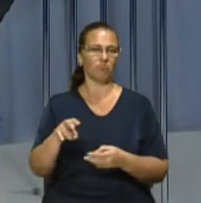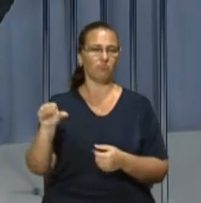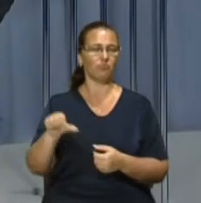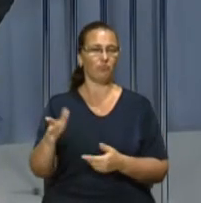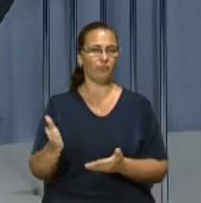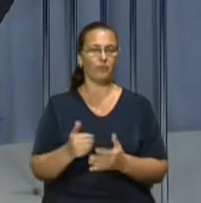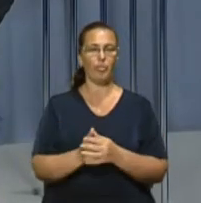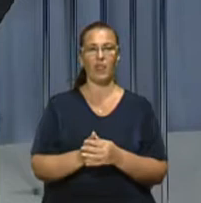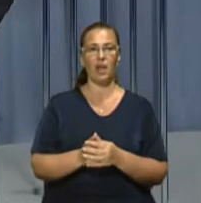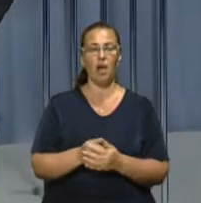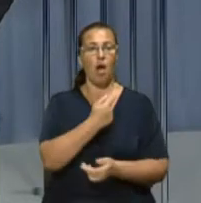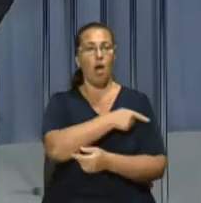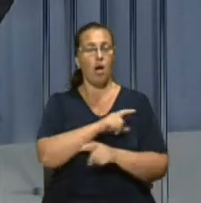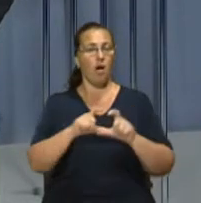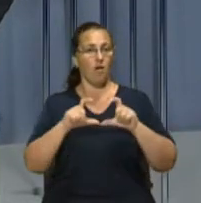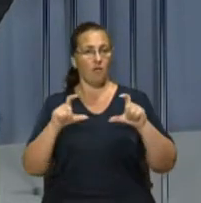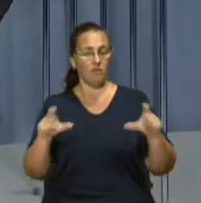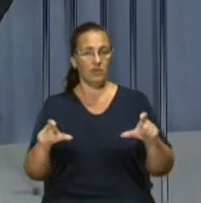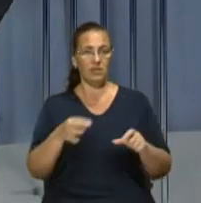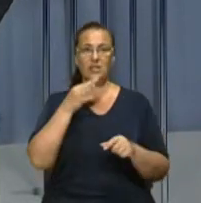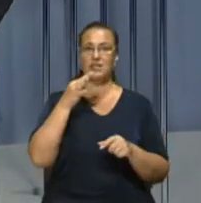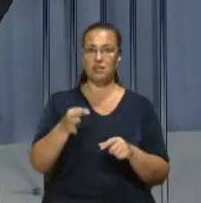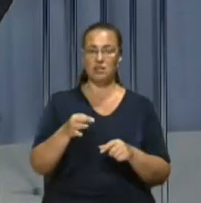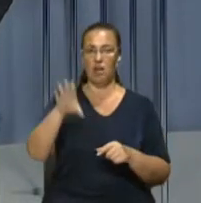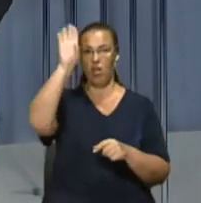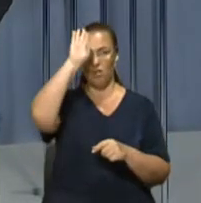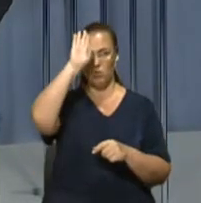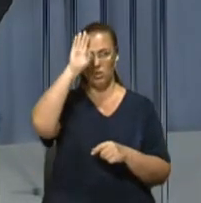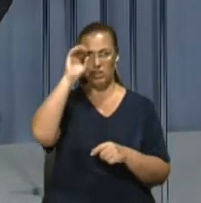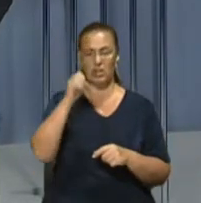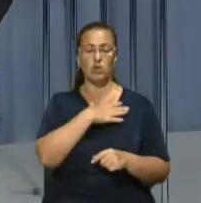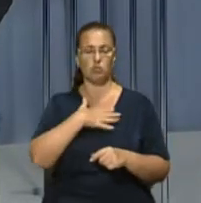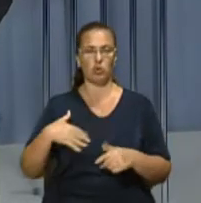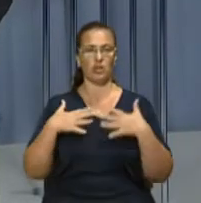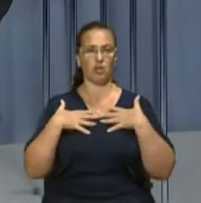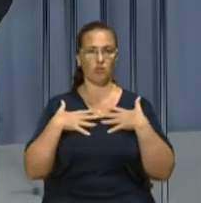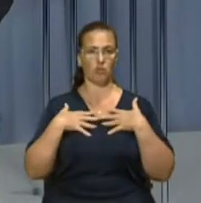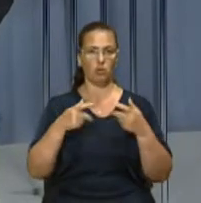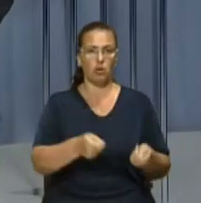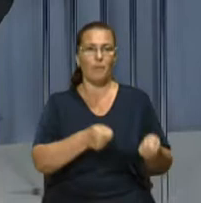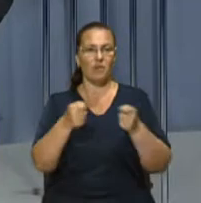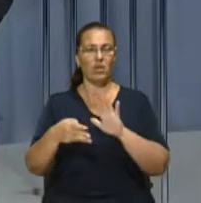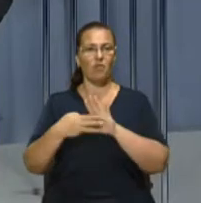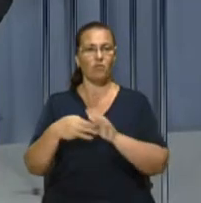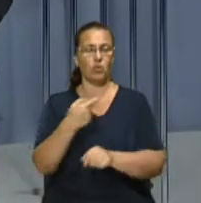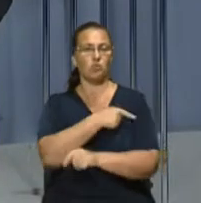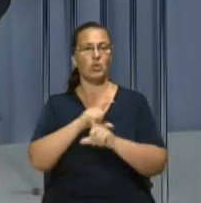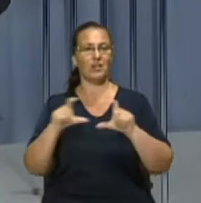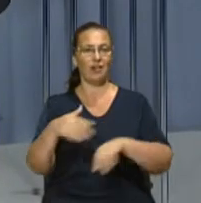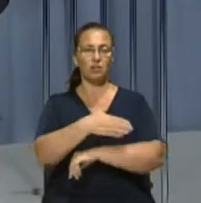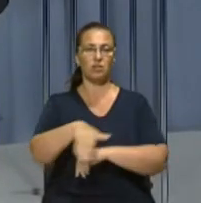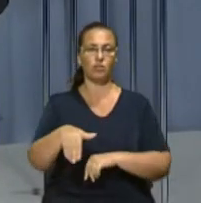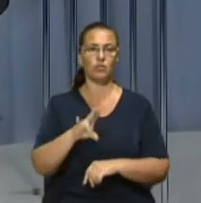обласного центру екстреної медичної допомоги, Ярослав Пилипець, чоловіка із пораненнями у груди, доправили у восьму лікарню, що на